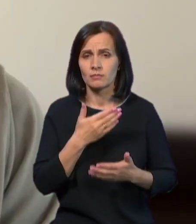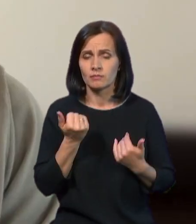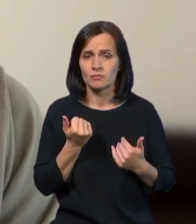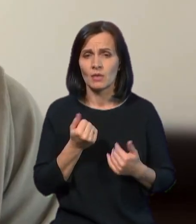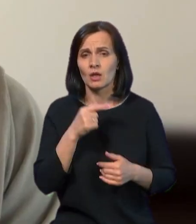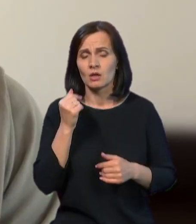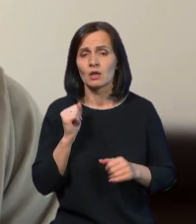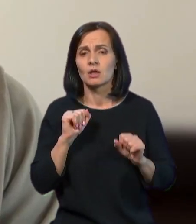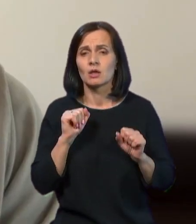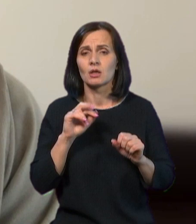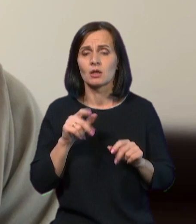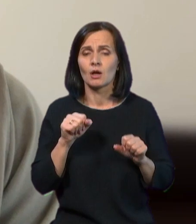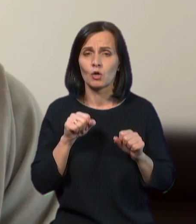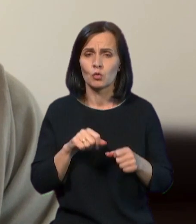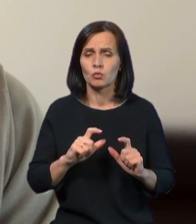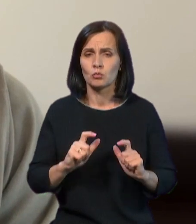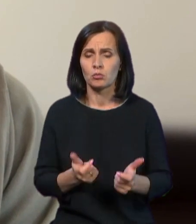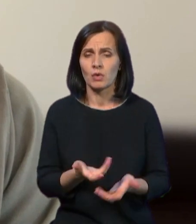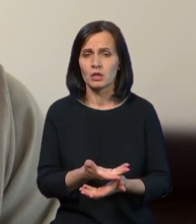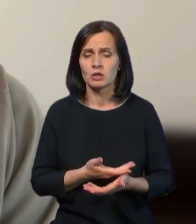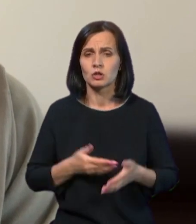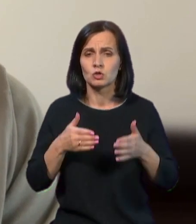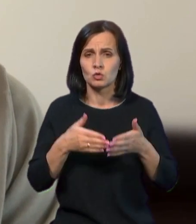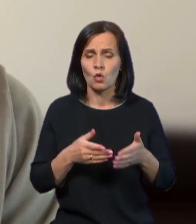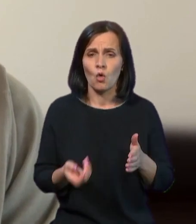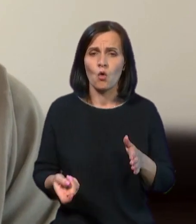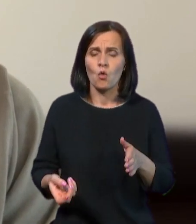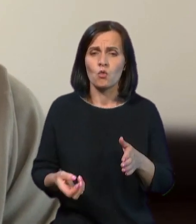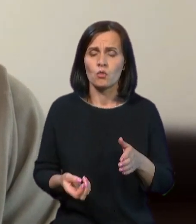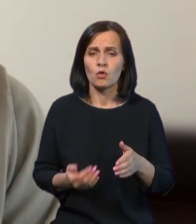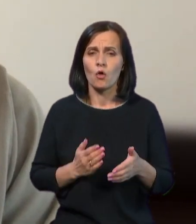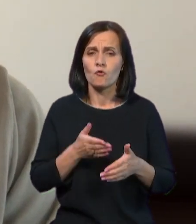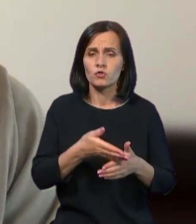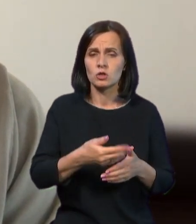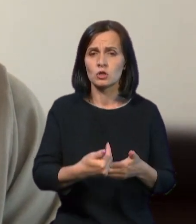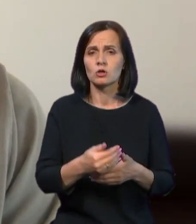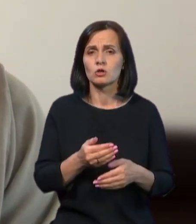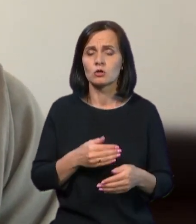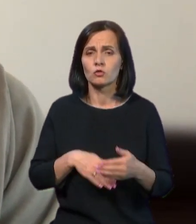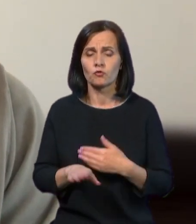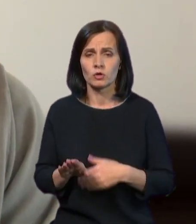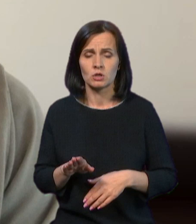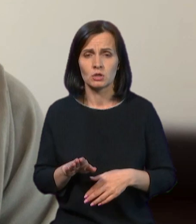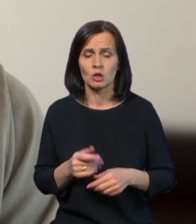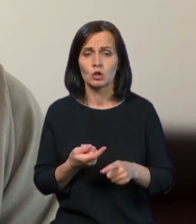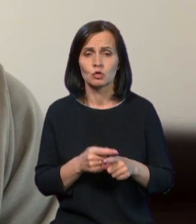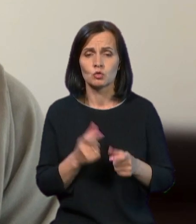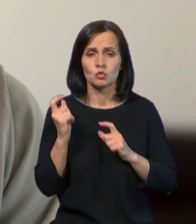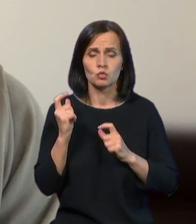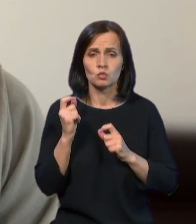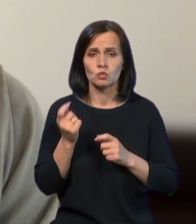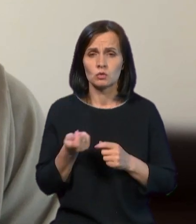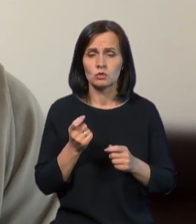і блокують наші кораблі, як на вхід, так і на вихід. Тому відвантаження зерна дуже скоротилось. Якщо ми